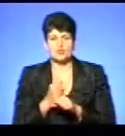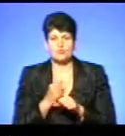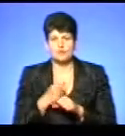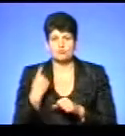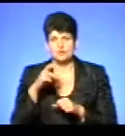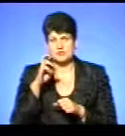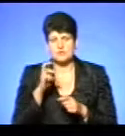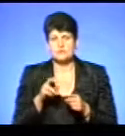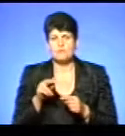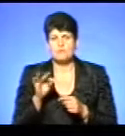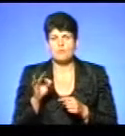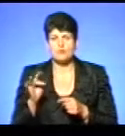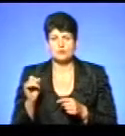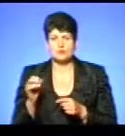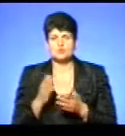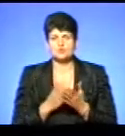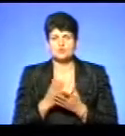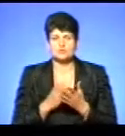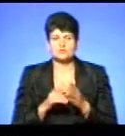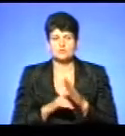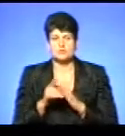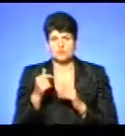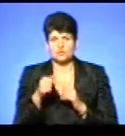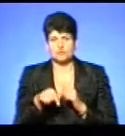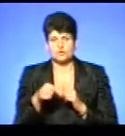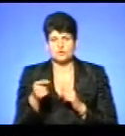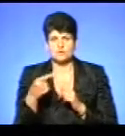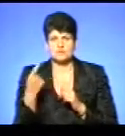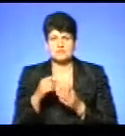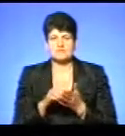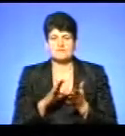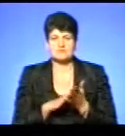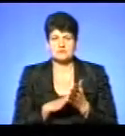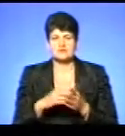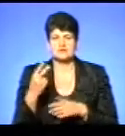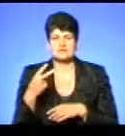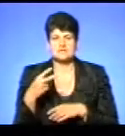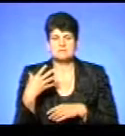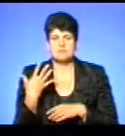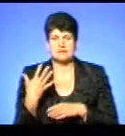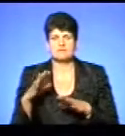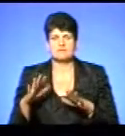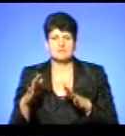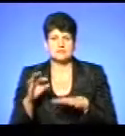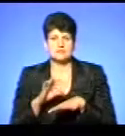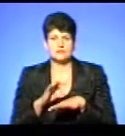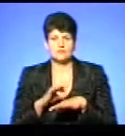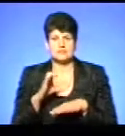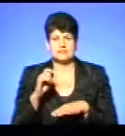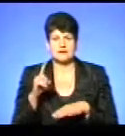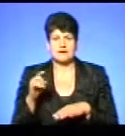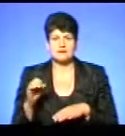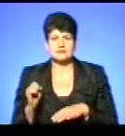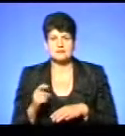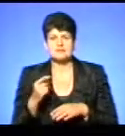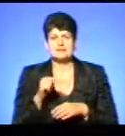держпродспоживслужби Володимира Марківа, від початку року на Тернопільщині зафіксовано 25 випадків захворювання тварин на сказ, з